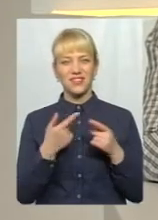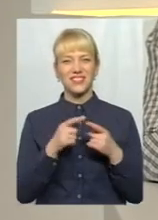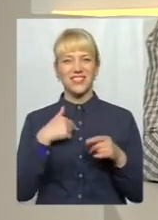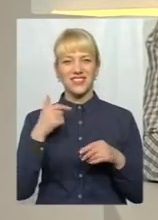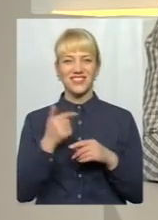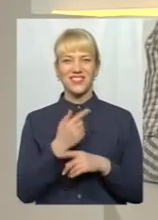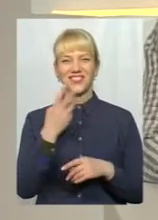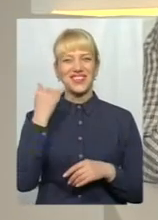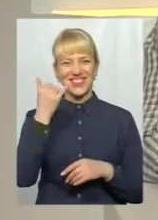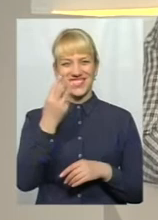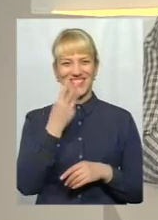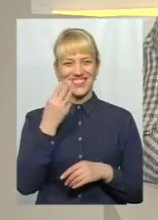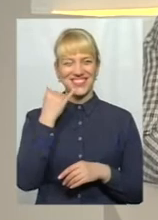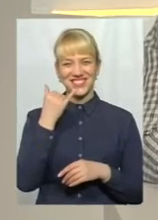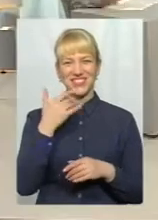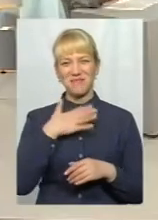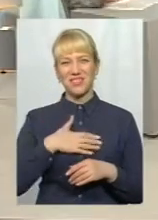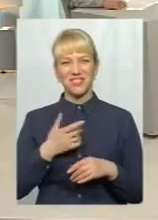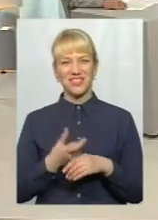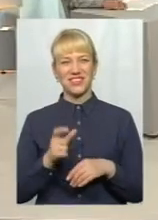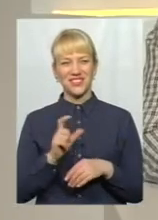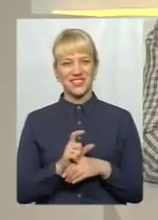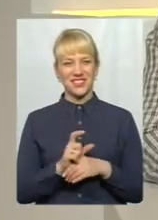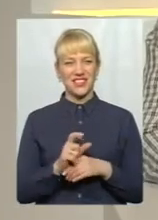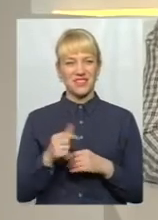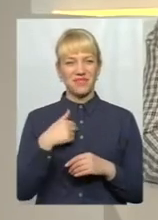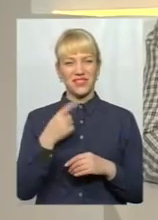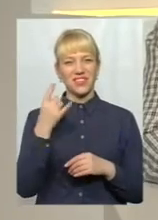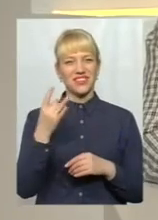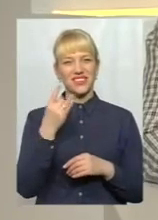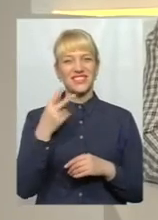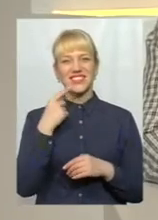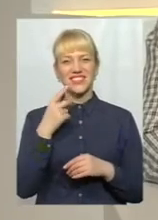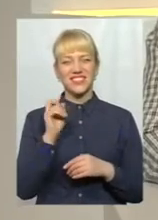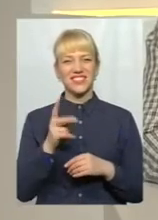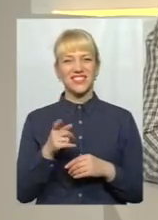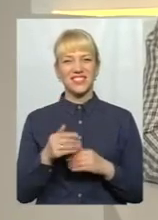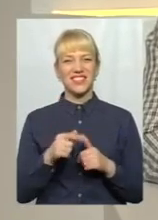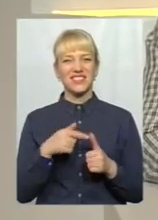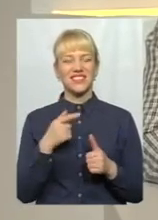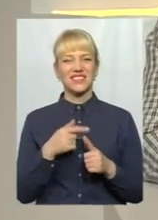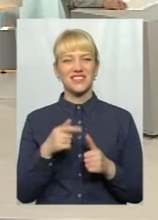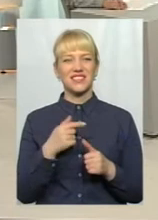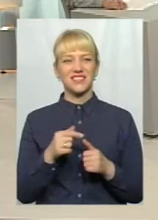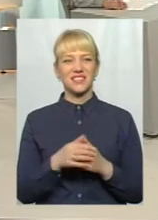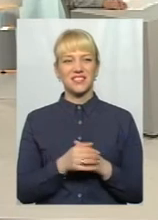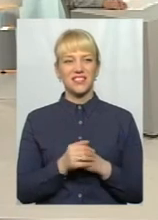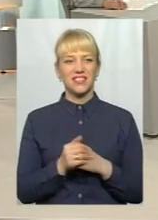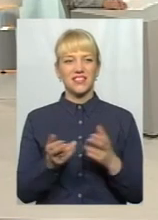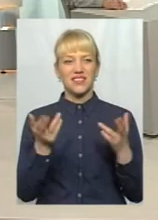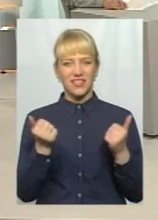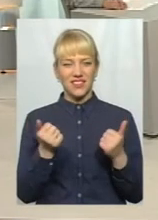третє. Дуже приємно. Хоч приставтеся хоча б один раз, щоб ми знали, як до вас вертатися. Ми зробимо,